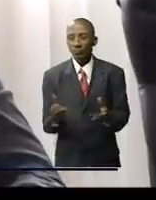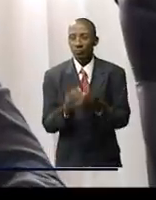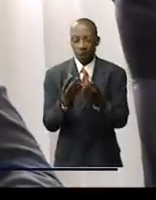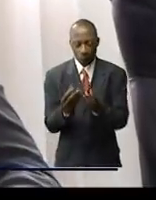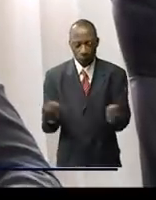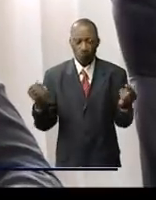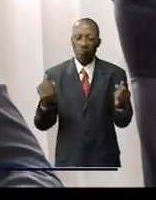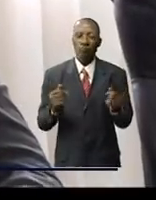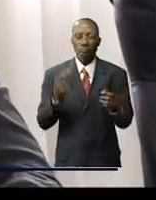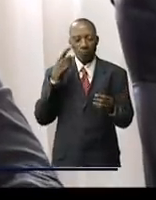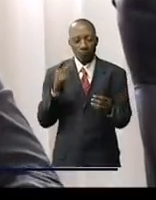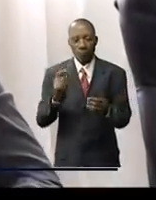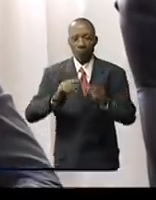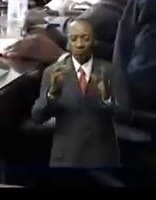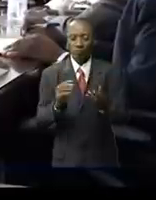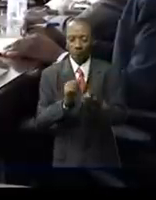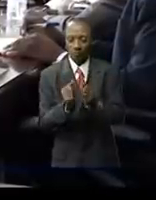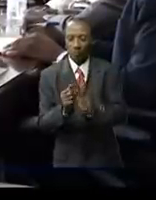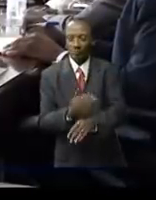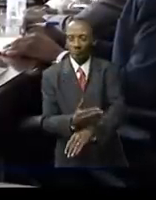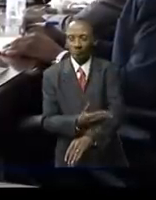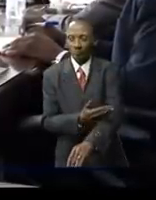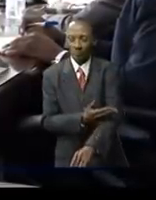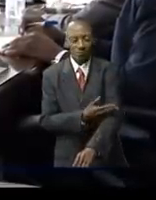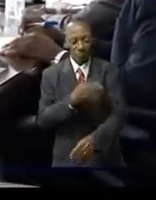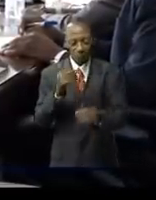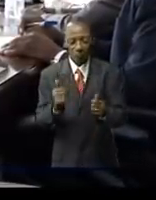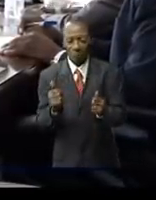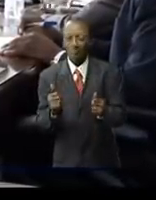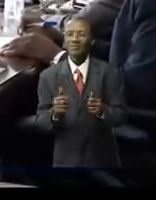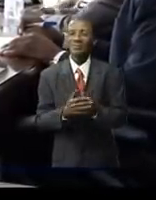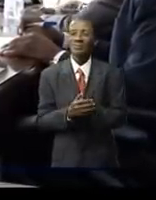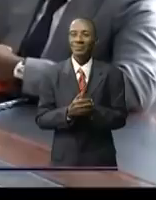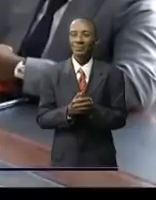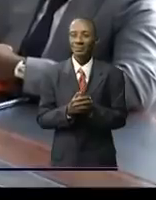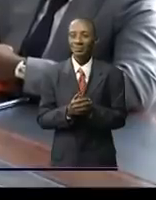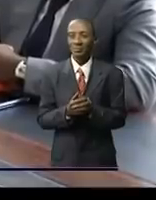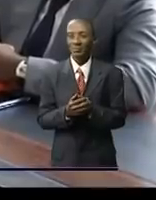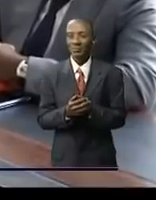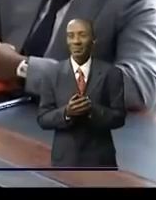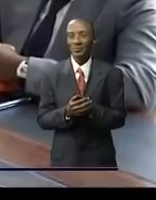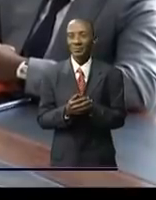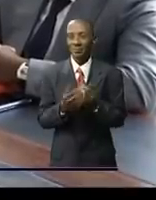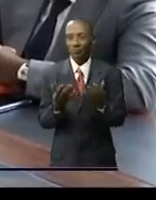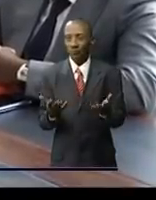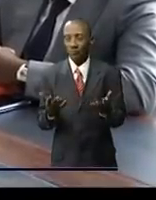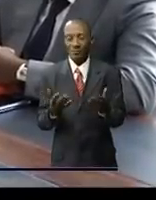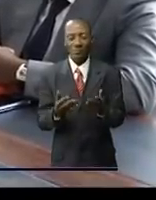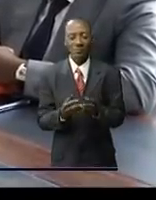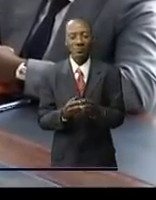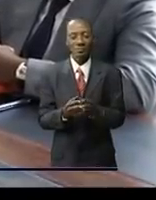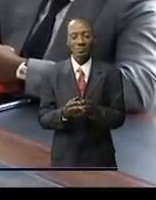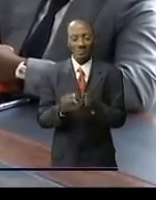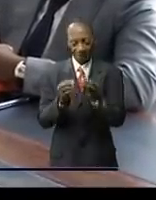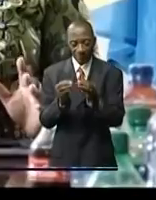expliqués à la patronne de la justice. Même démarche pour les ministres provinciaux de la justice du Maniema, du Sud-Ubangui, de Maïndombe,